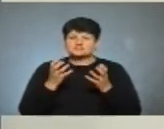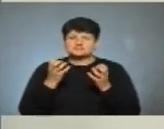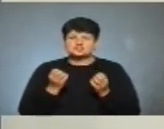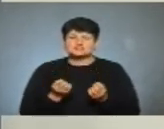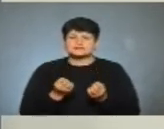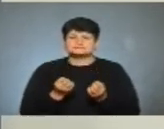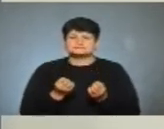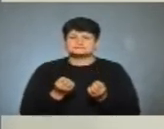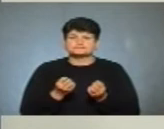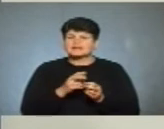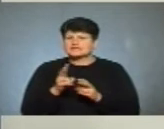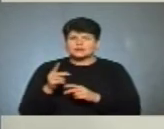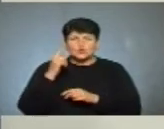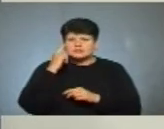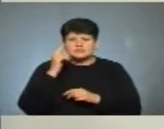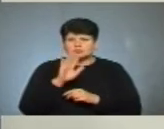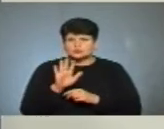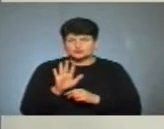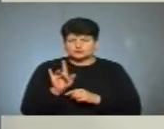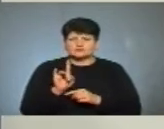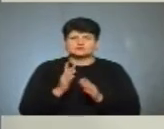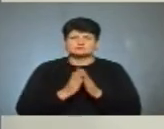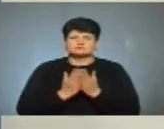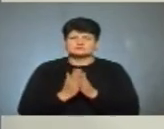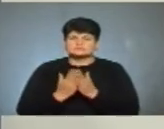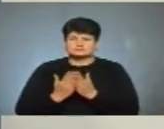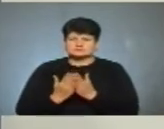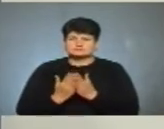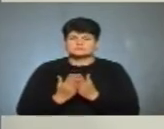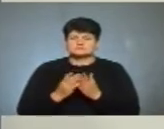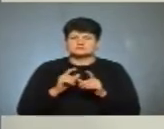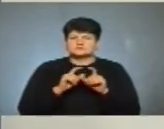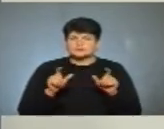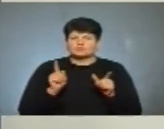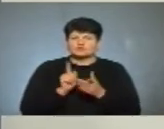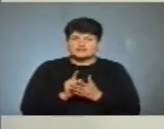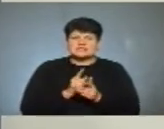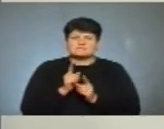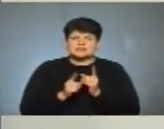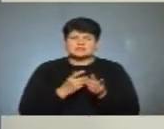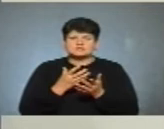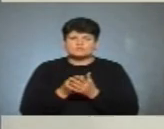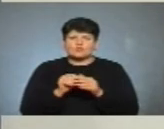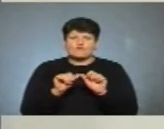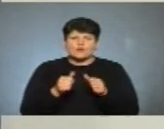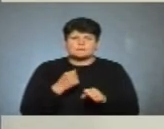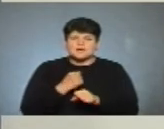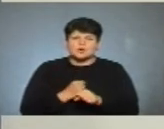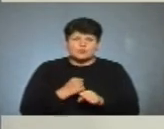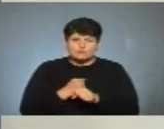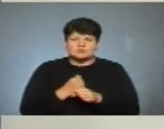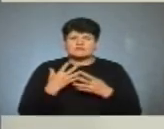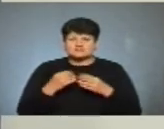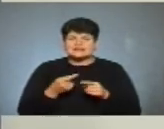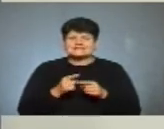мабуть, ніхто і не думав, що книгосбірні повинні міняти свою структуру, форми роботи. Але